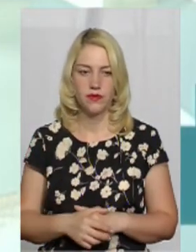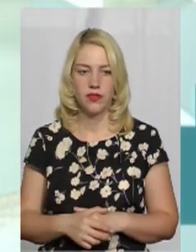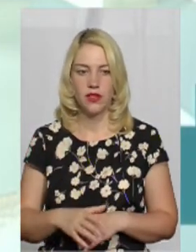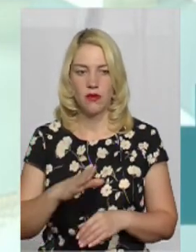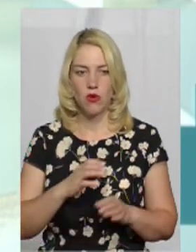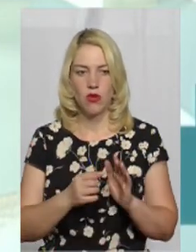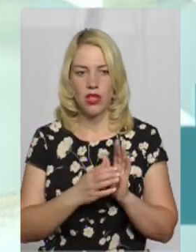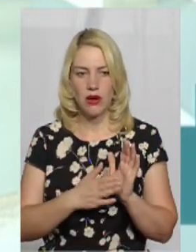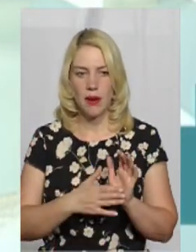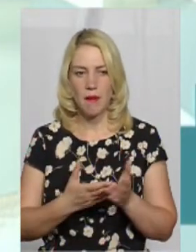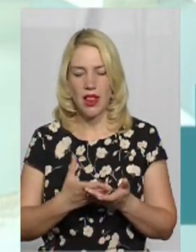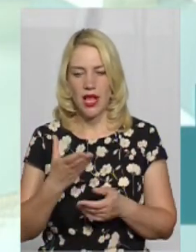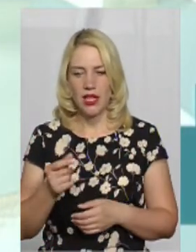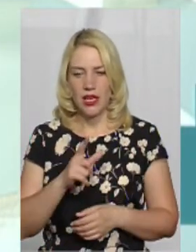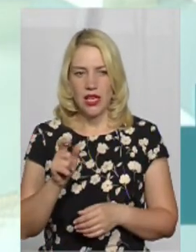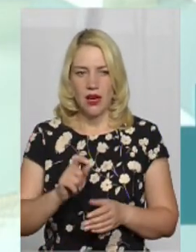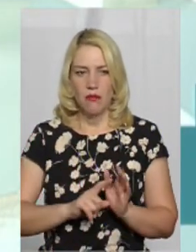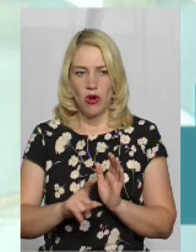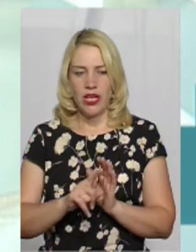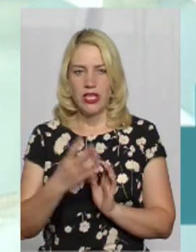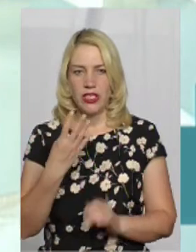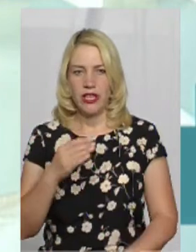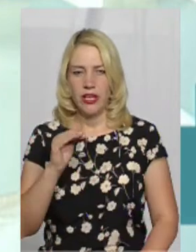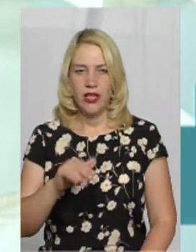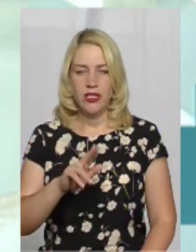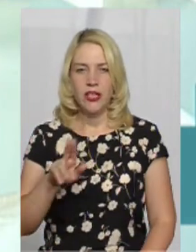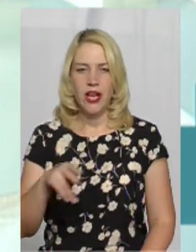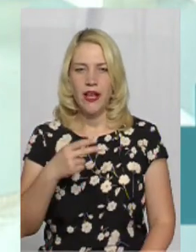Було нараховано плату за проїзд в розмірі 4 тисячі євро.